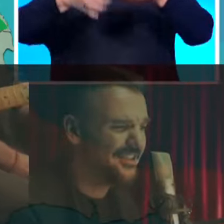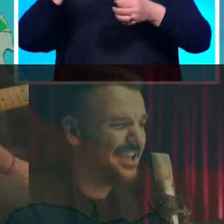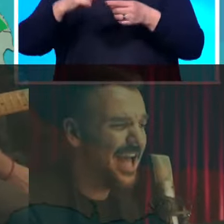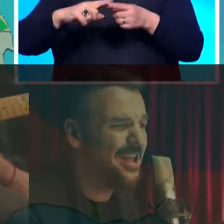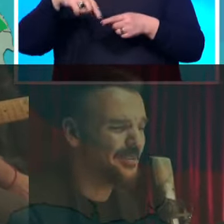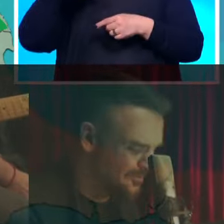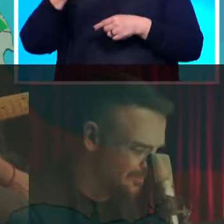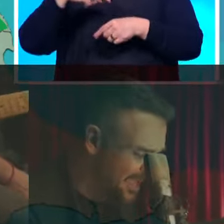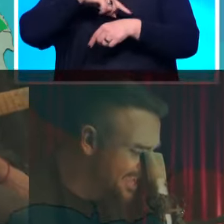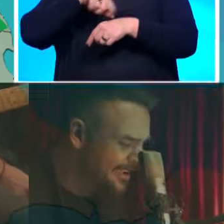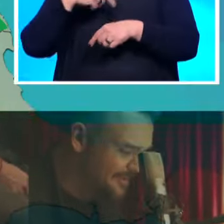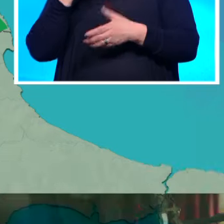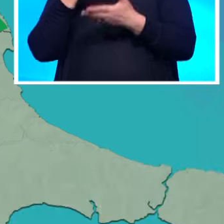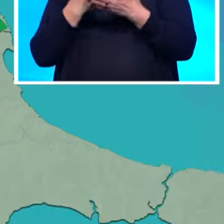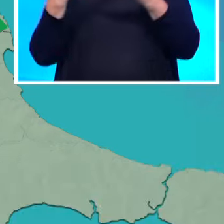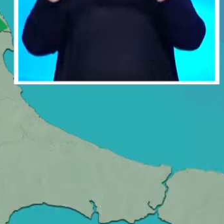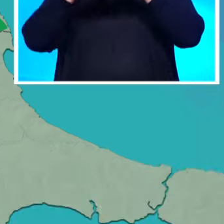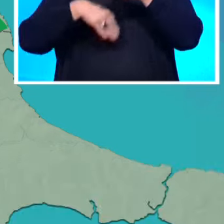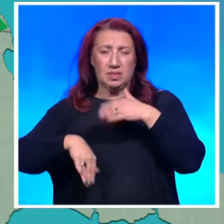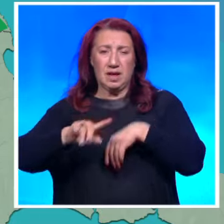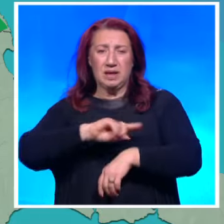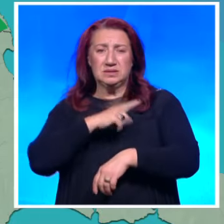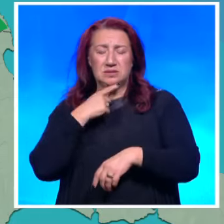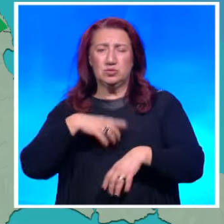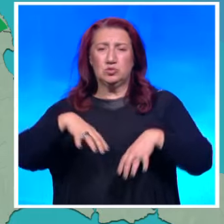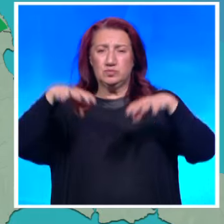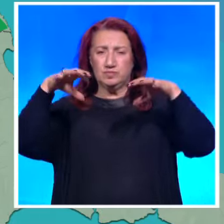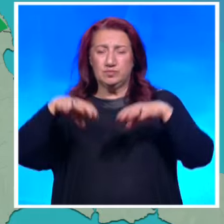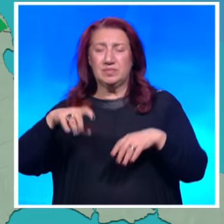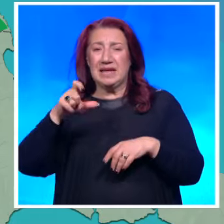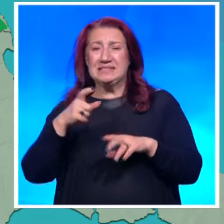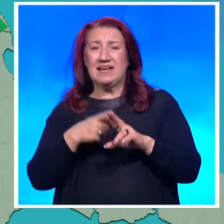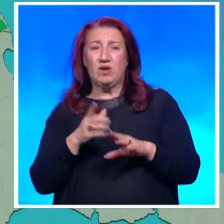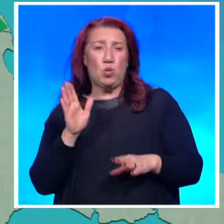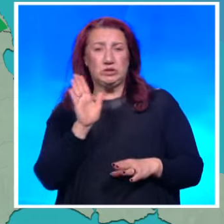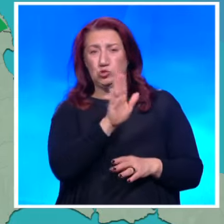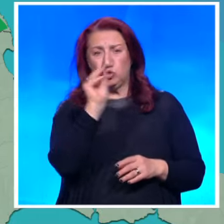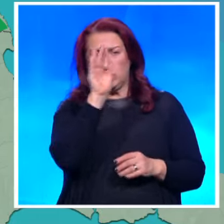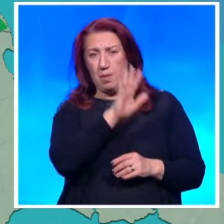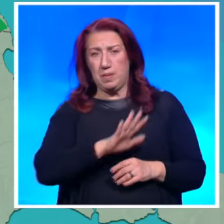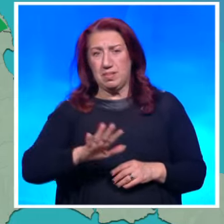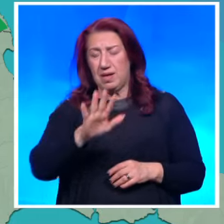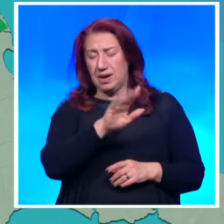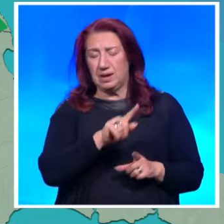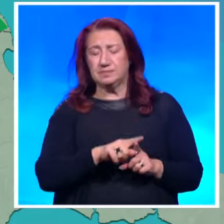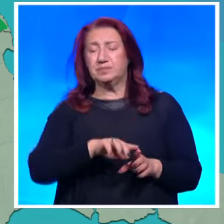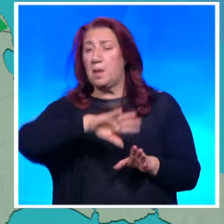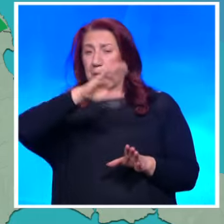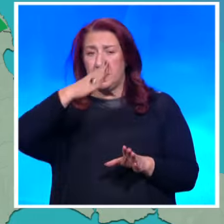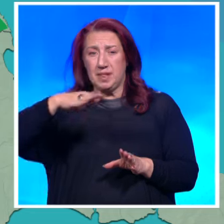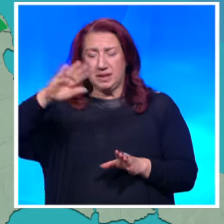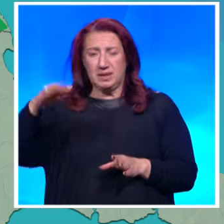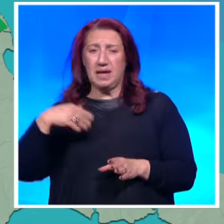часове до полунощ най-силно ще вали и ще грми в северо-источна България и в планинските райони. Възжи жълткот в много